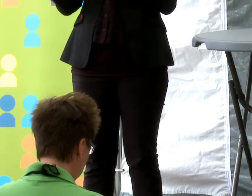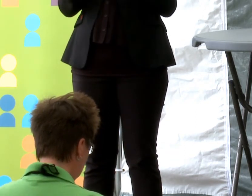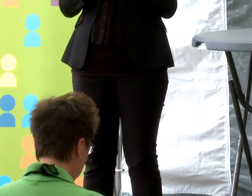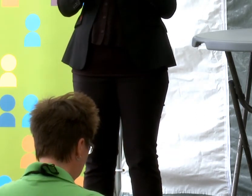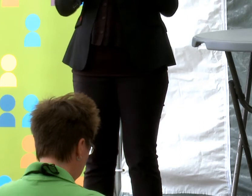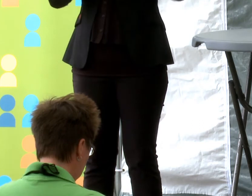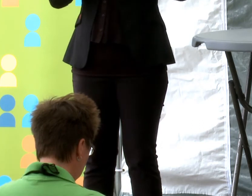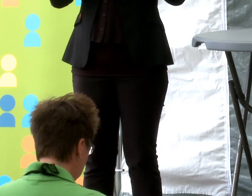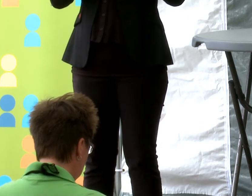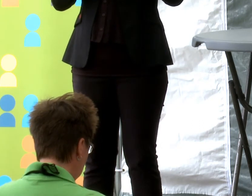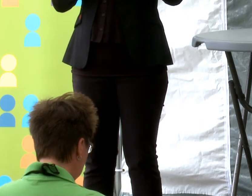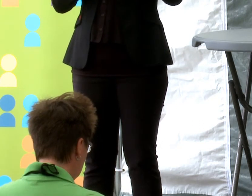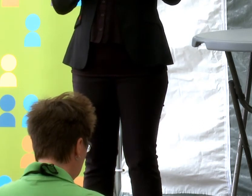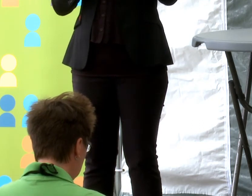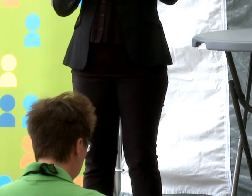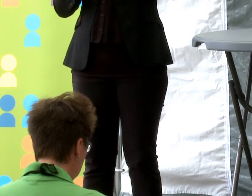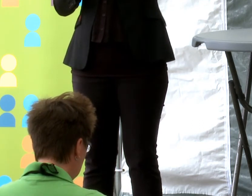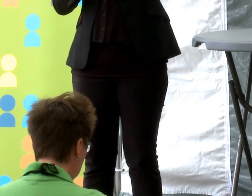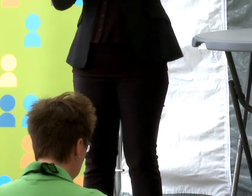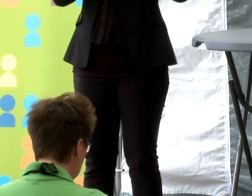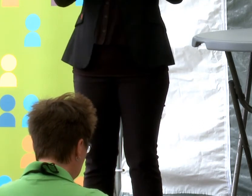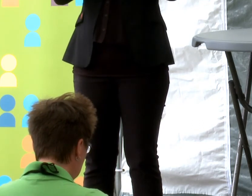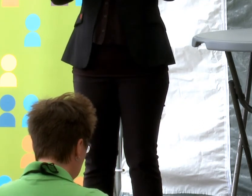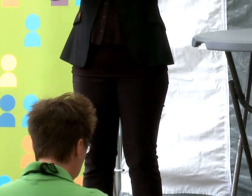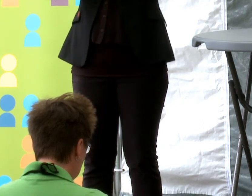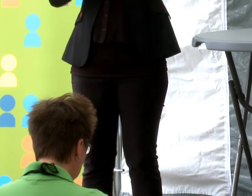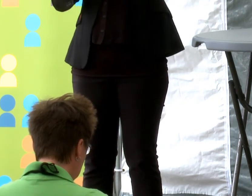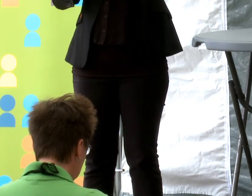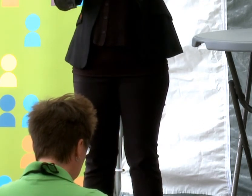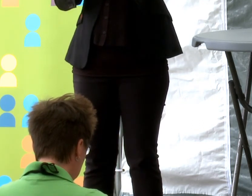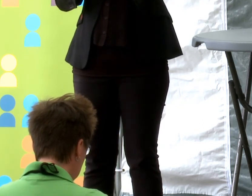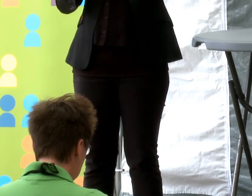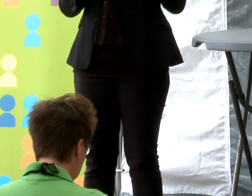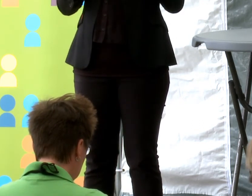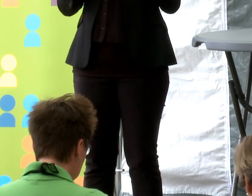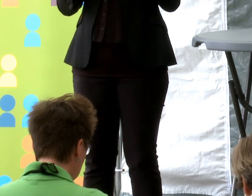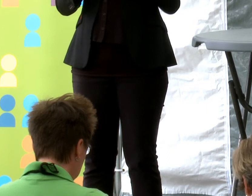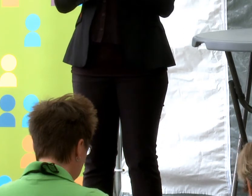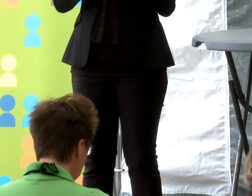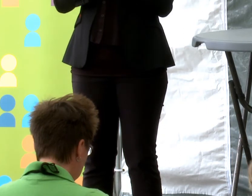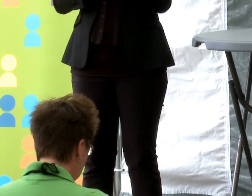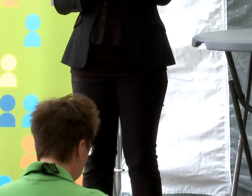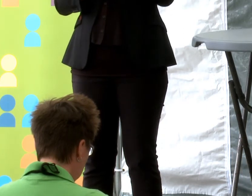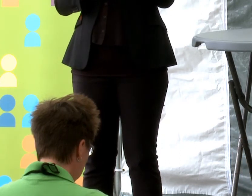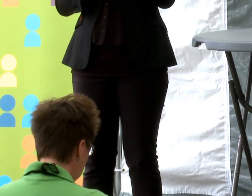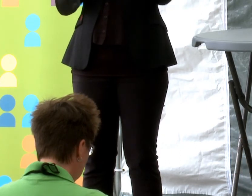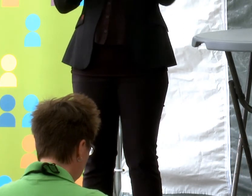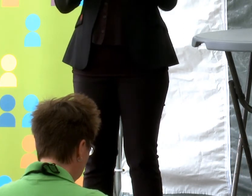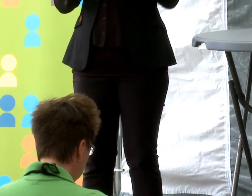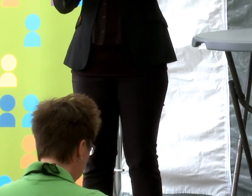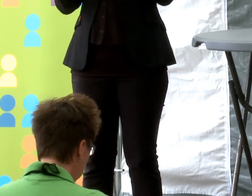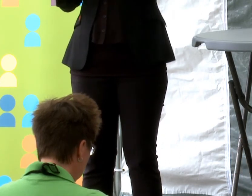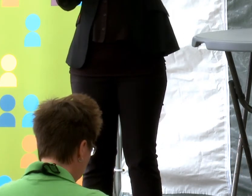temaår Aktivt åldrande och solidaritet mellan generationerna. Det har gett oss möjlighet att sätta fokus lite mer specifikt på